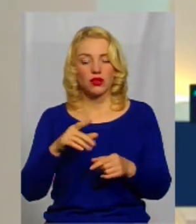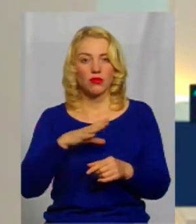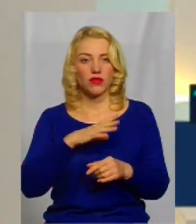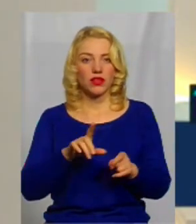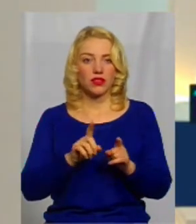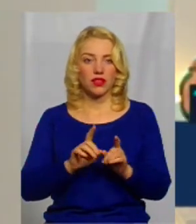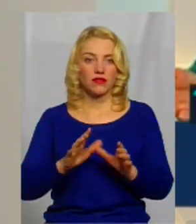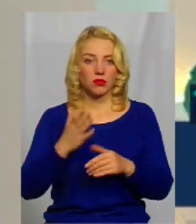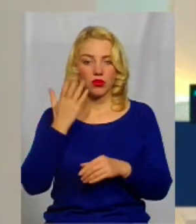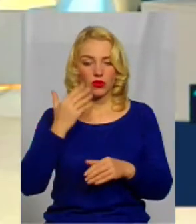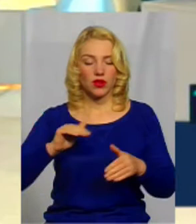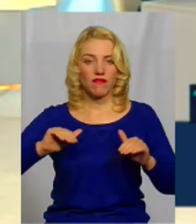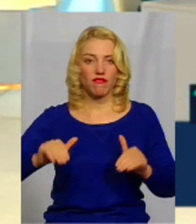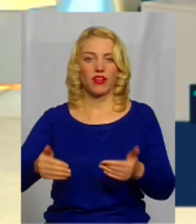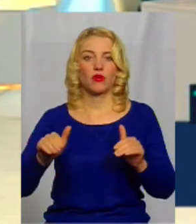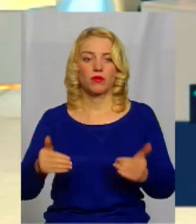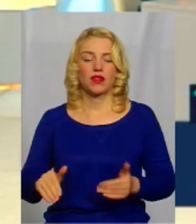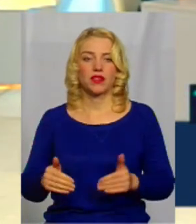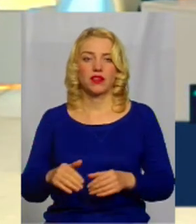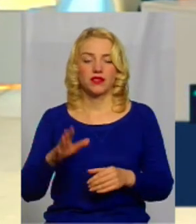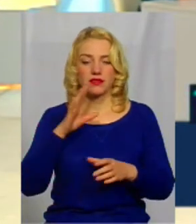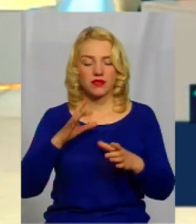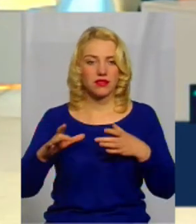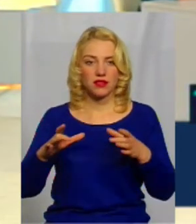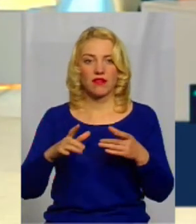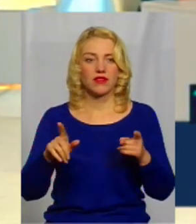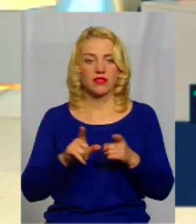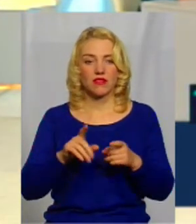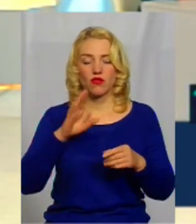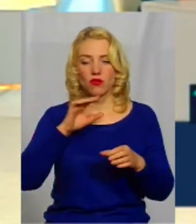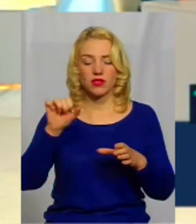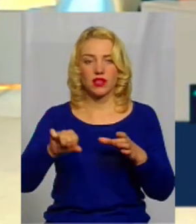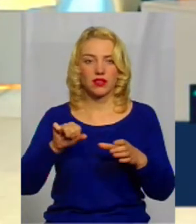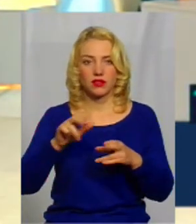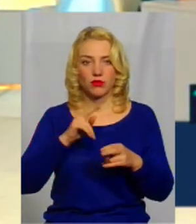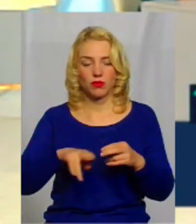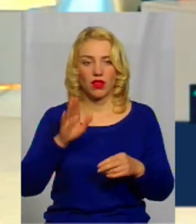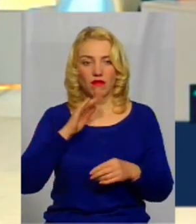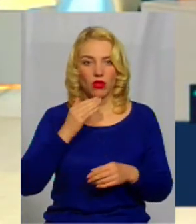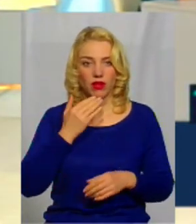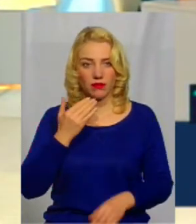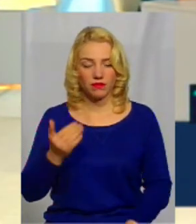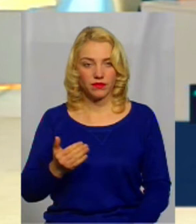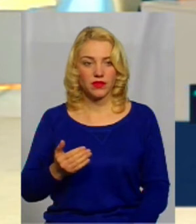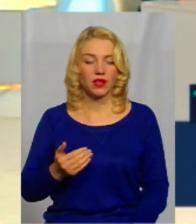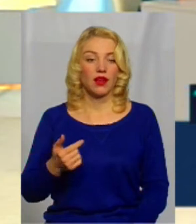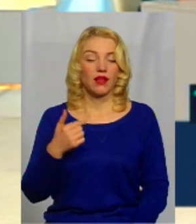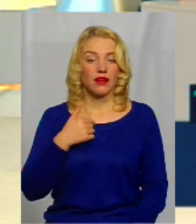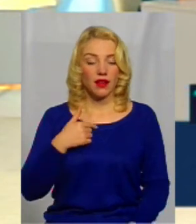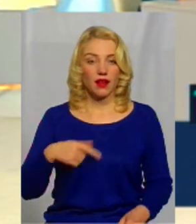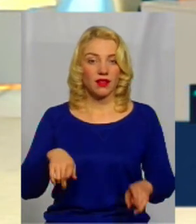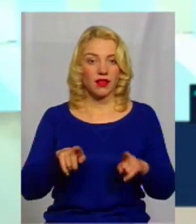викопали став і, знову ж таки, з Криниць пропала вода? Ну, я таких